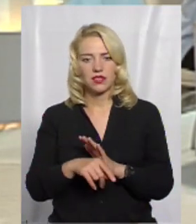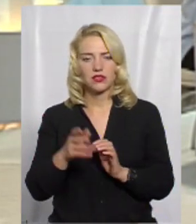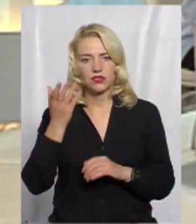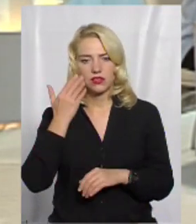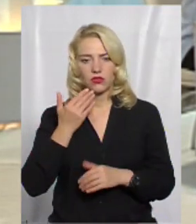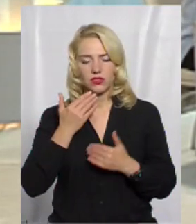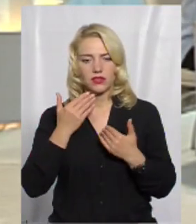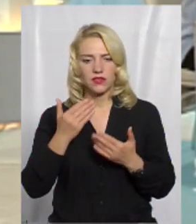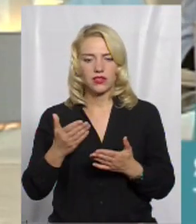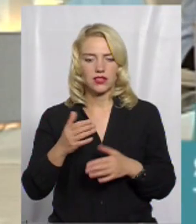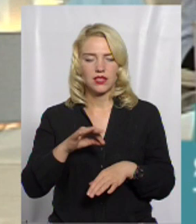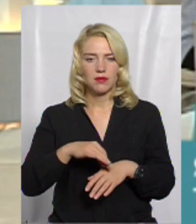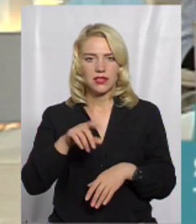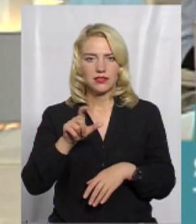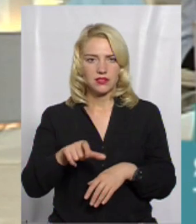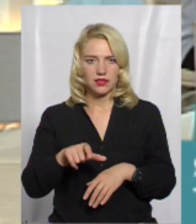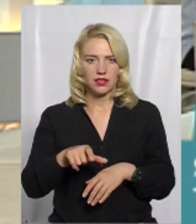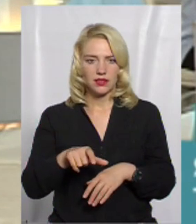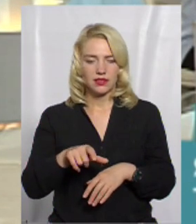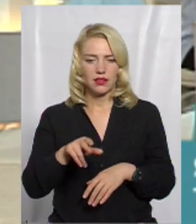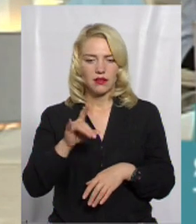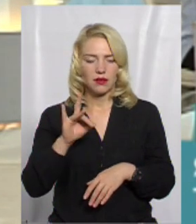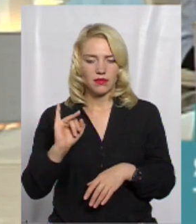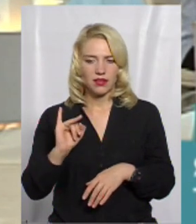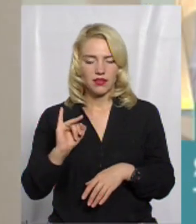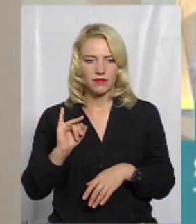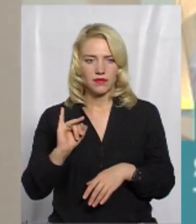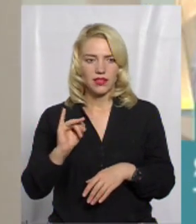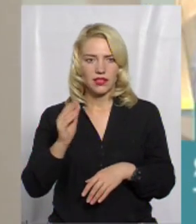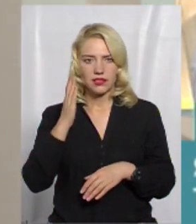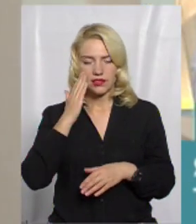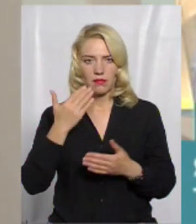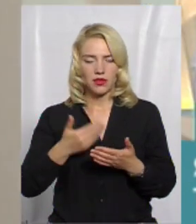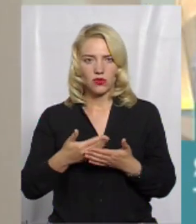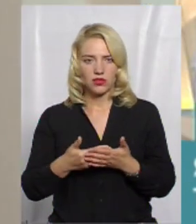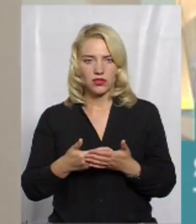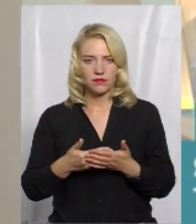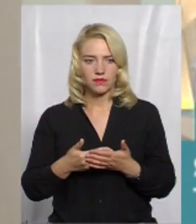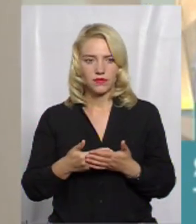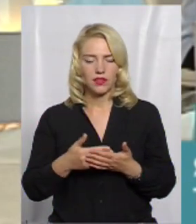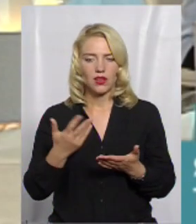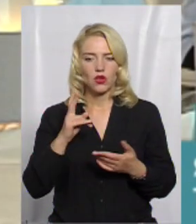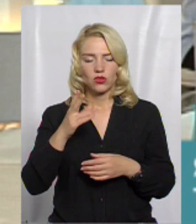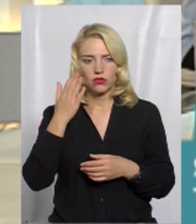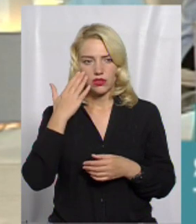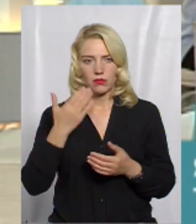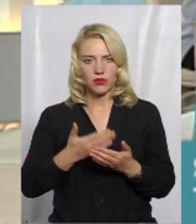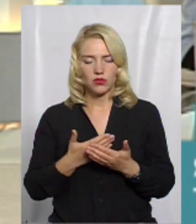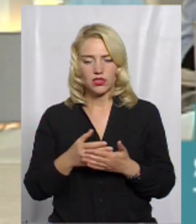звертається пацієнт, який запідозрив